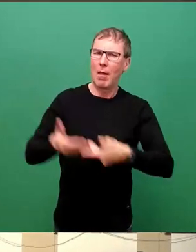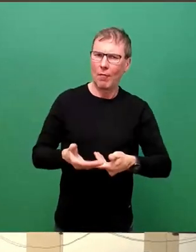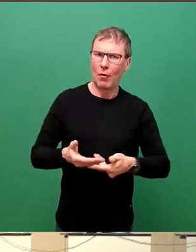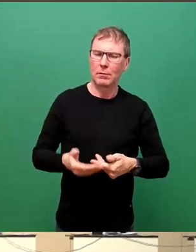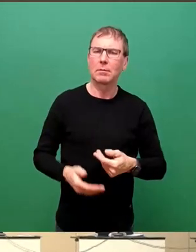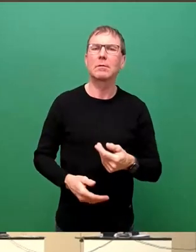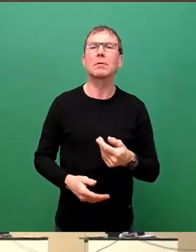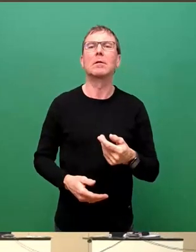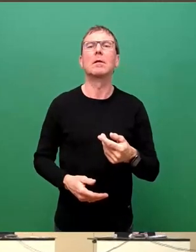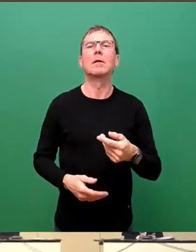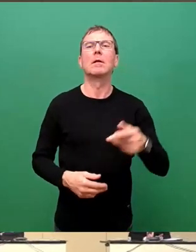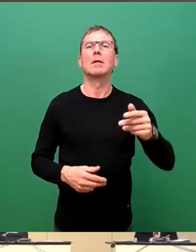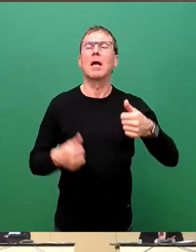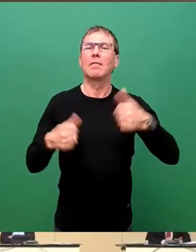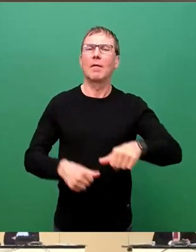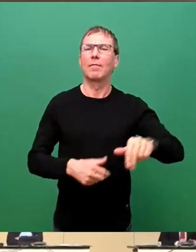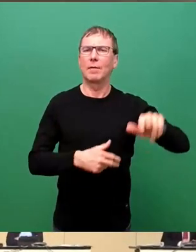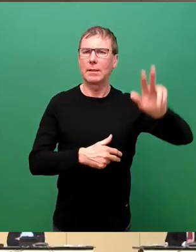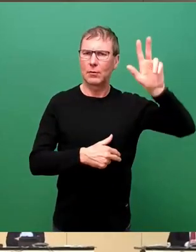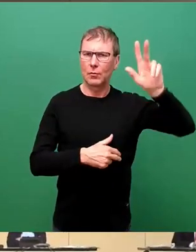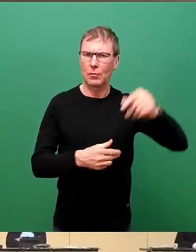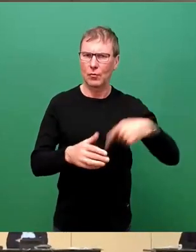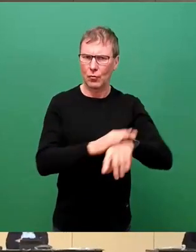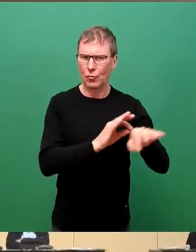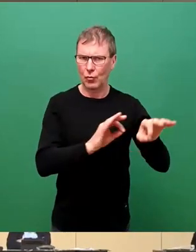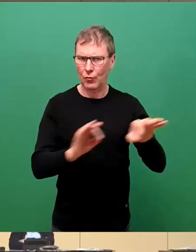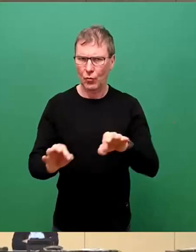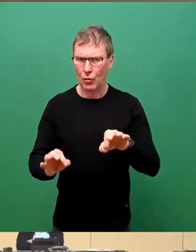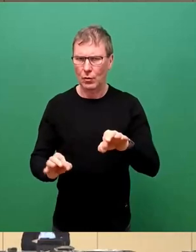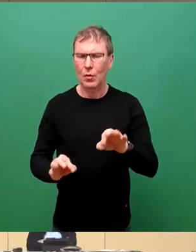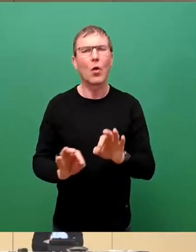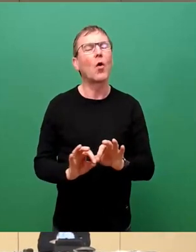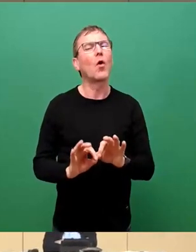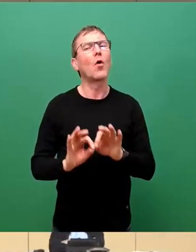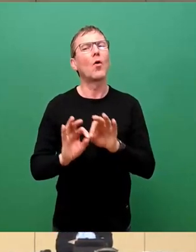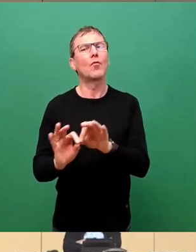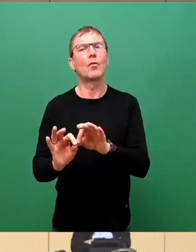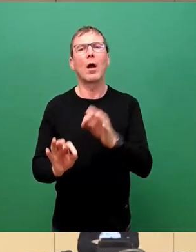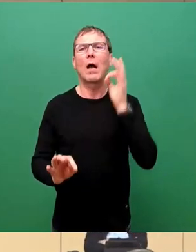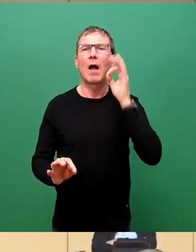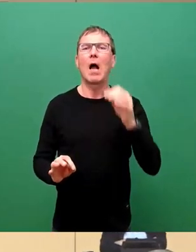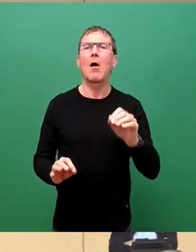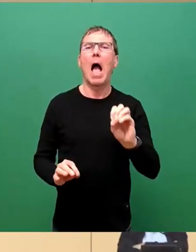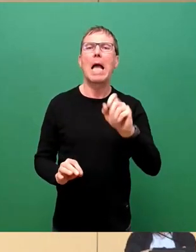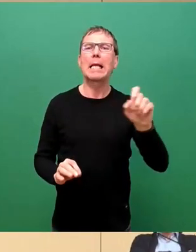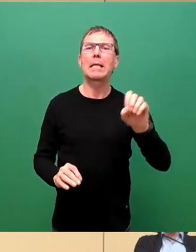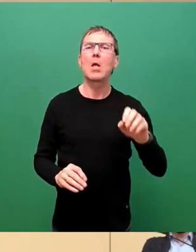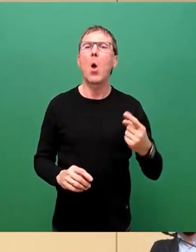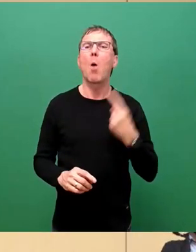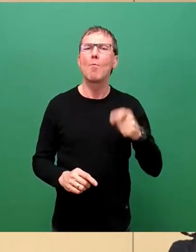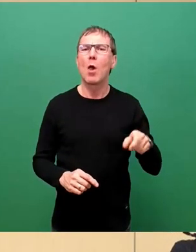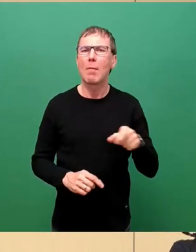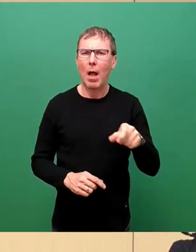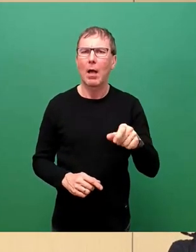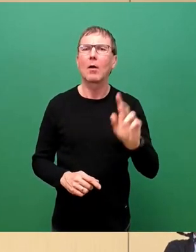die Verpflichtung einmal vornehmen, sowohl Frau Eileen Mühlbach und Herrn Trosten Hans,